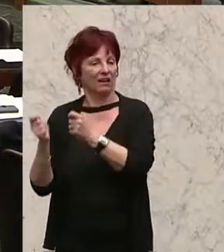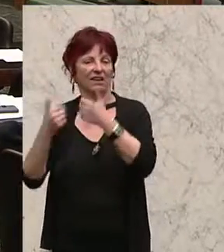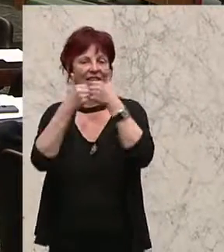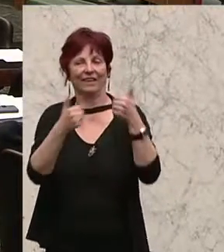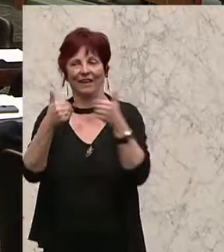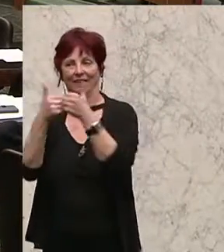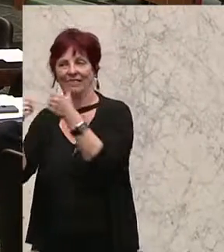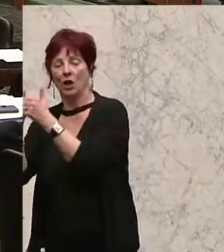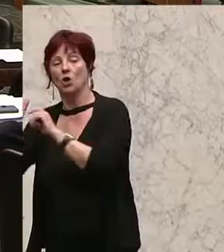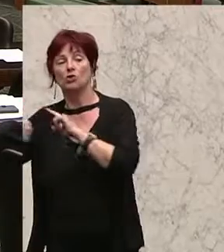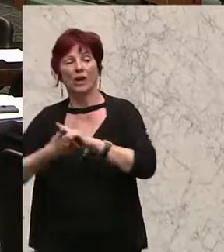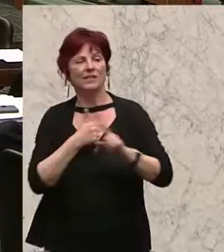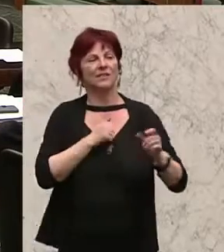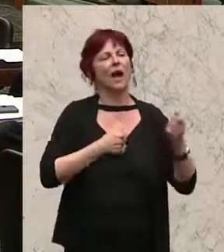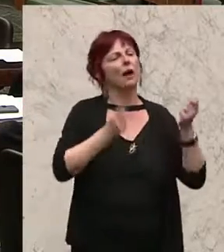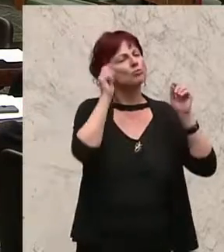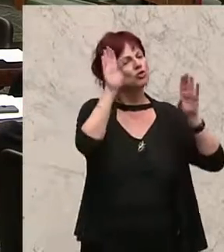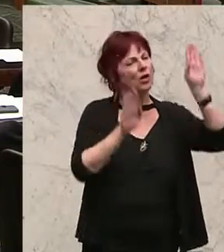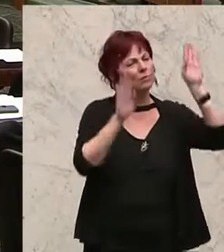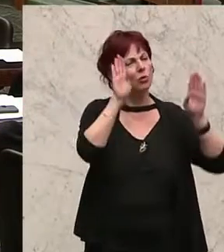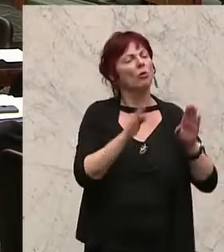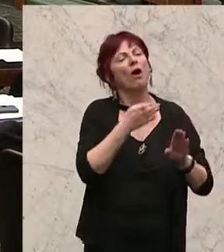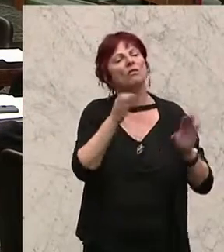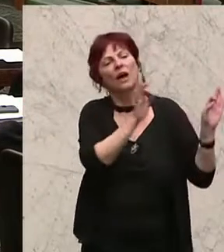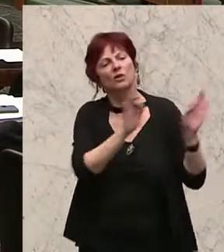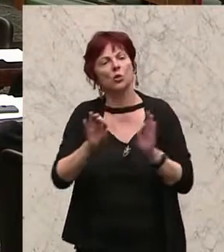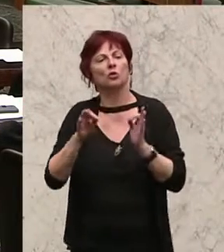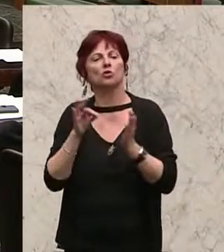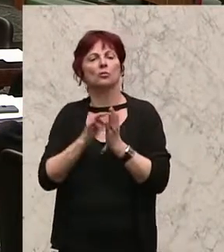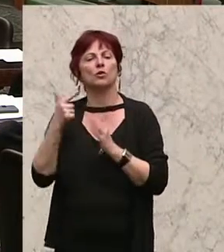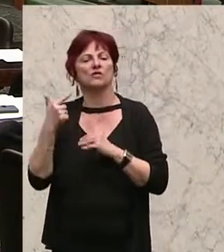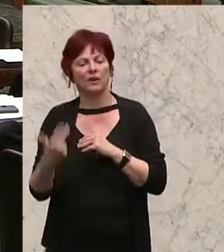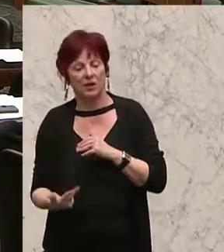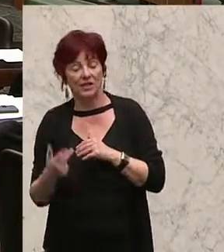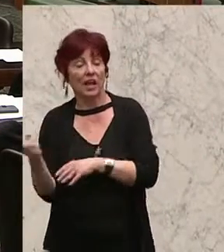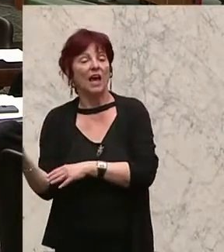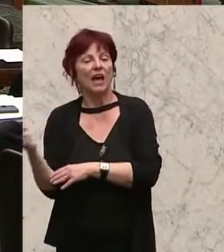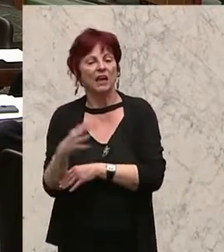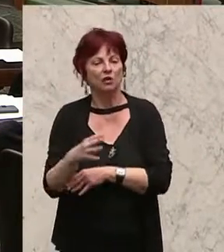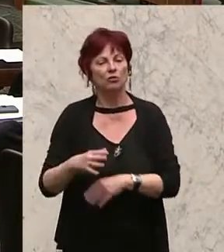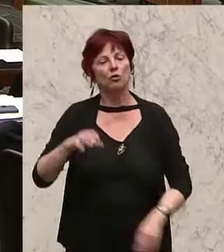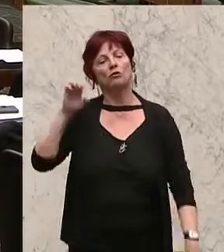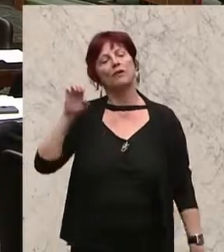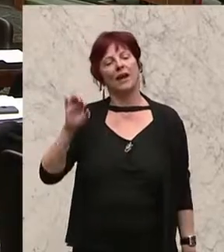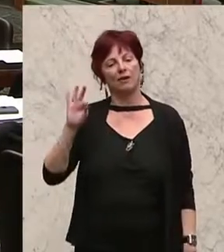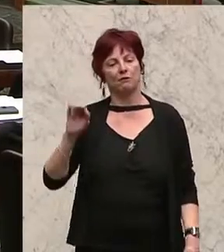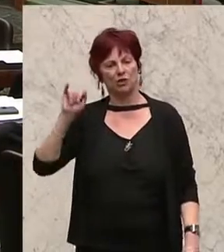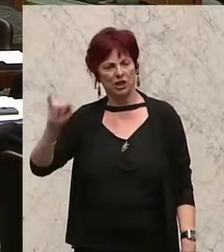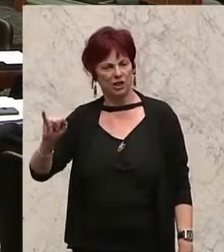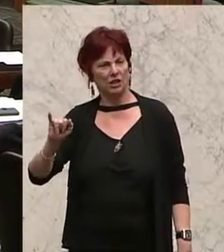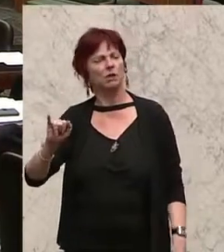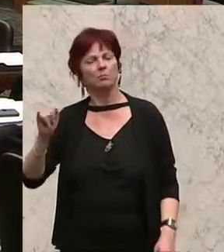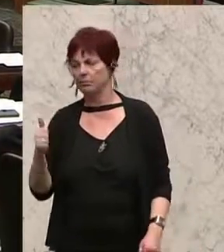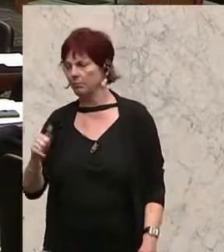Zuerst gelangen wir zur Abstimmung über Tagesordnungspunkt 32, Entwurf betreffend IFI-Beitragsgesetz 2016